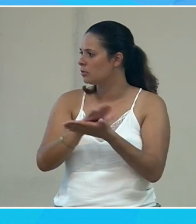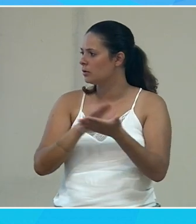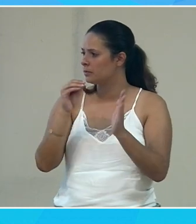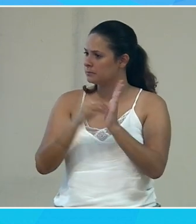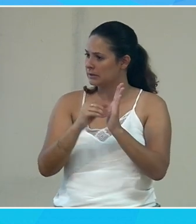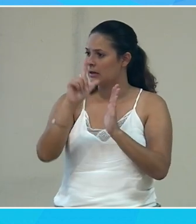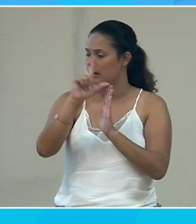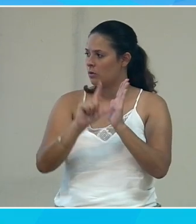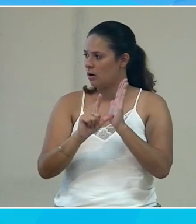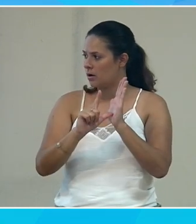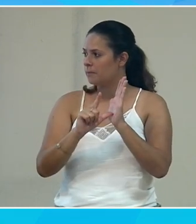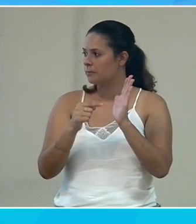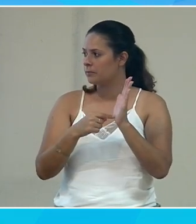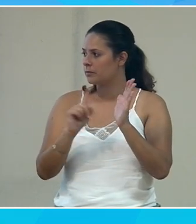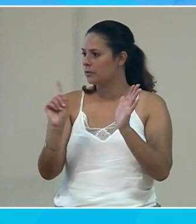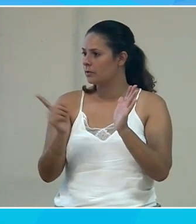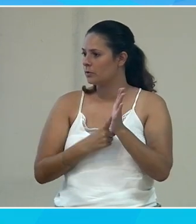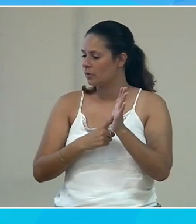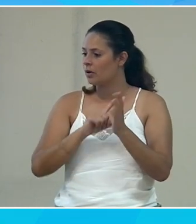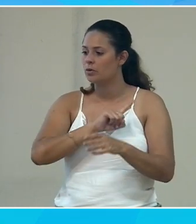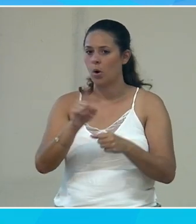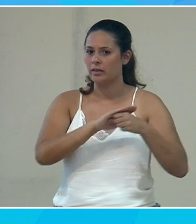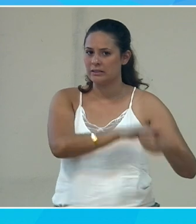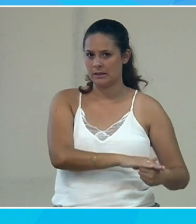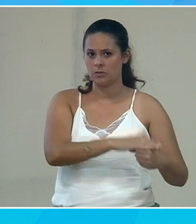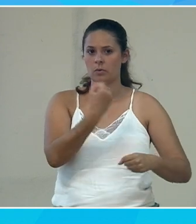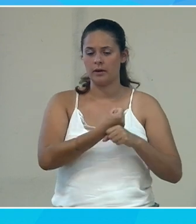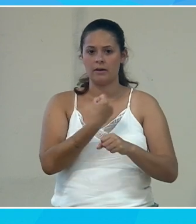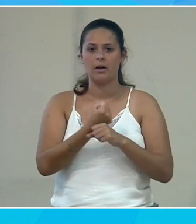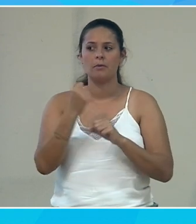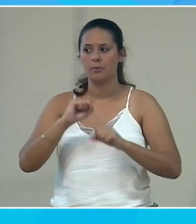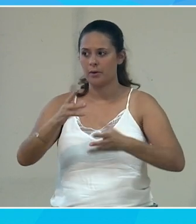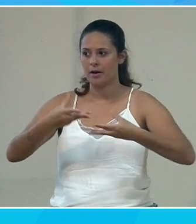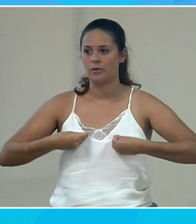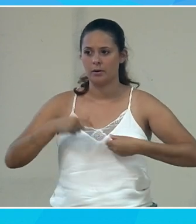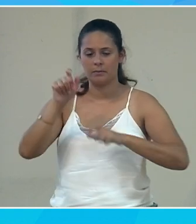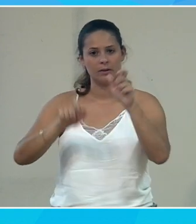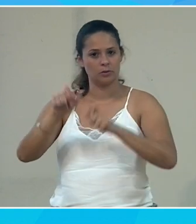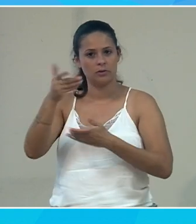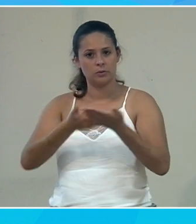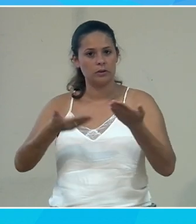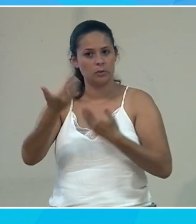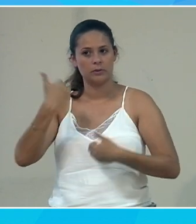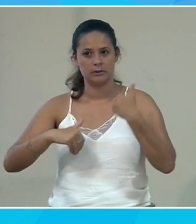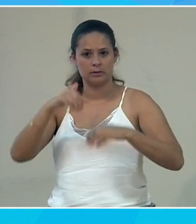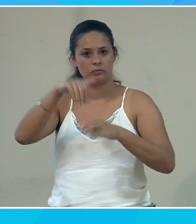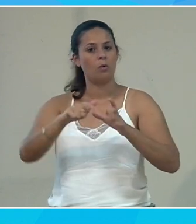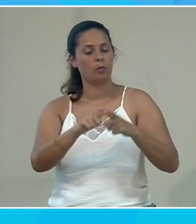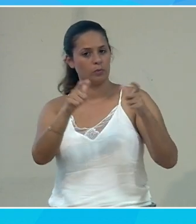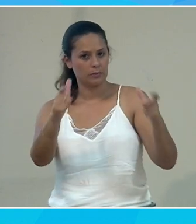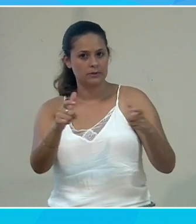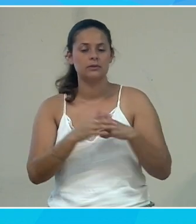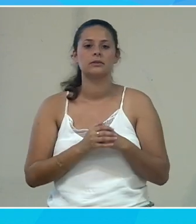écrit dans la loi. Le droit à la non-discrimination au travail, le fait de pouvoir accueillir les personnes en situation de handicap dans les entreprises,